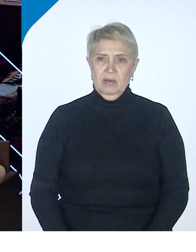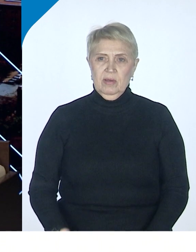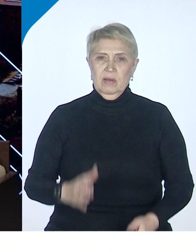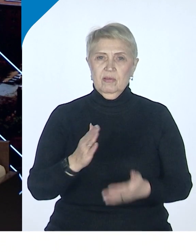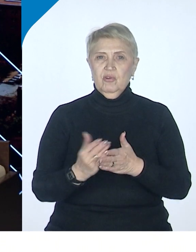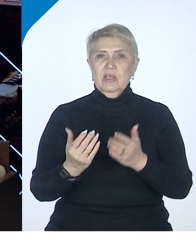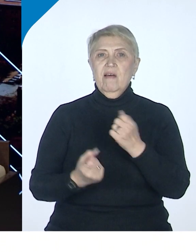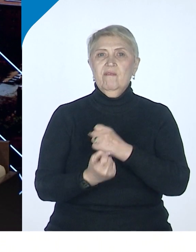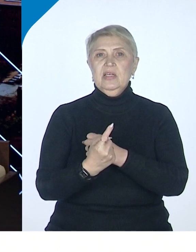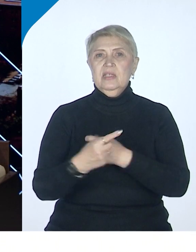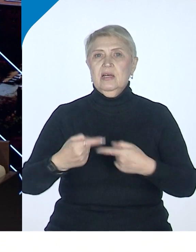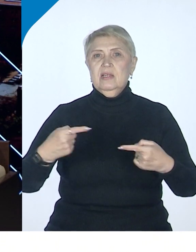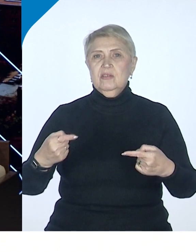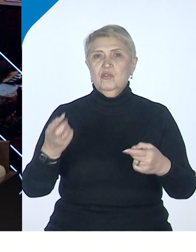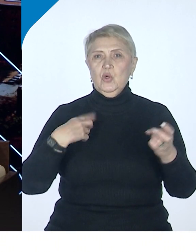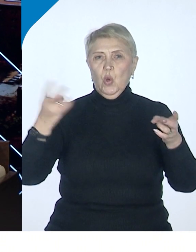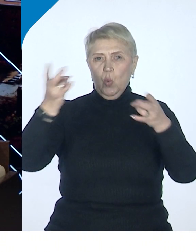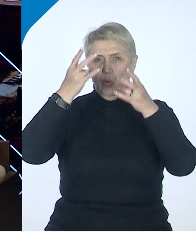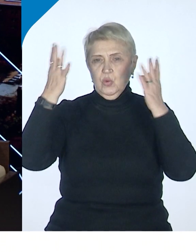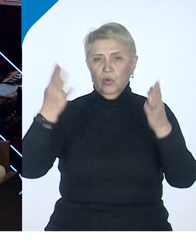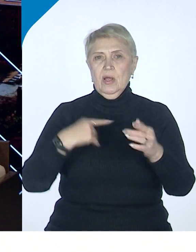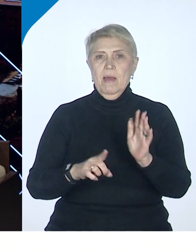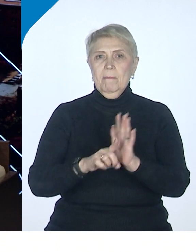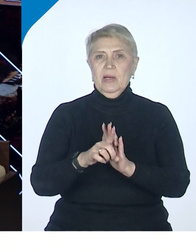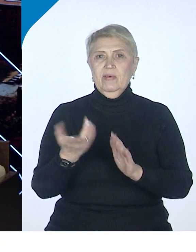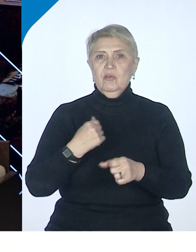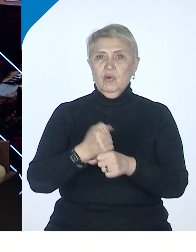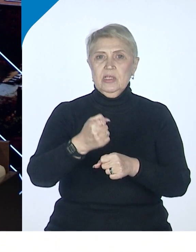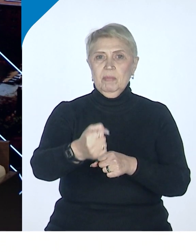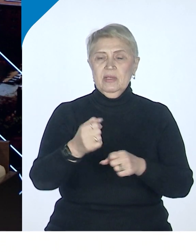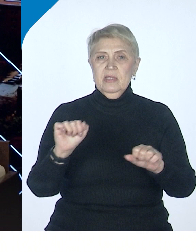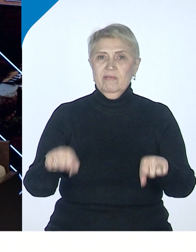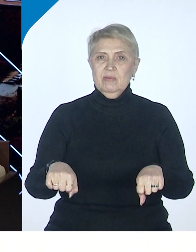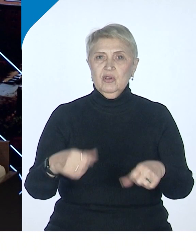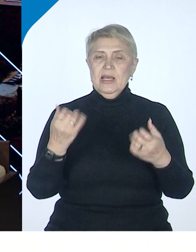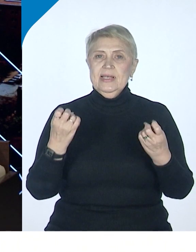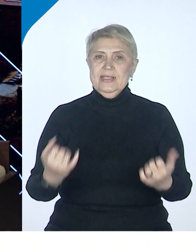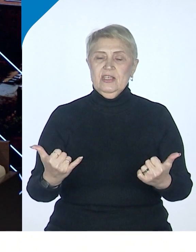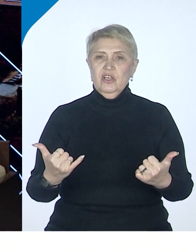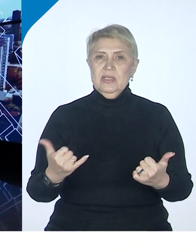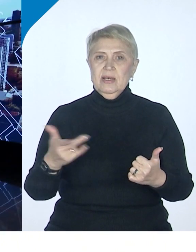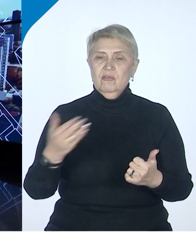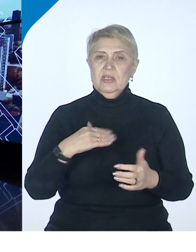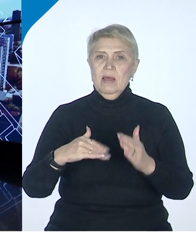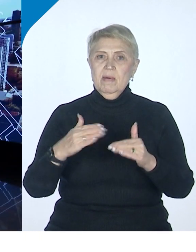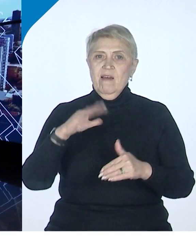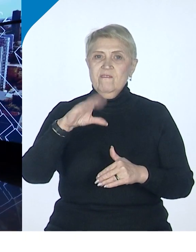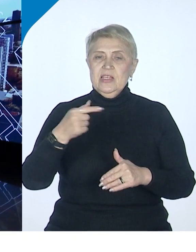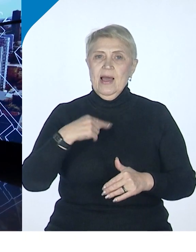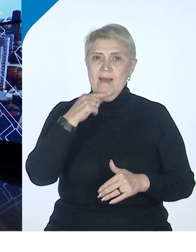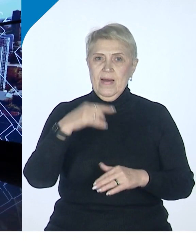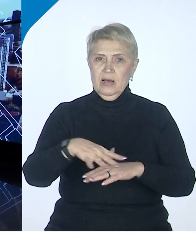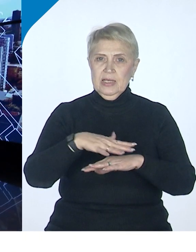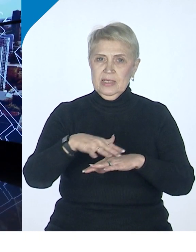возникает переплетение культур, и появляется дополнительная возможность. Сейчас практически вся Россия